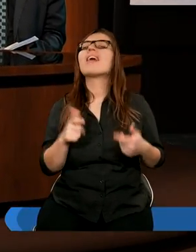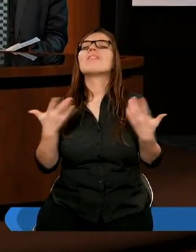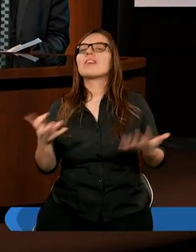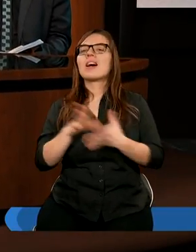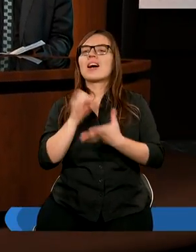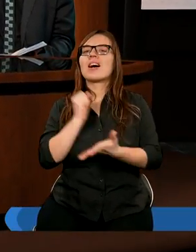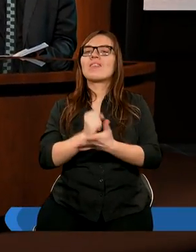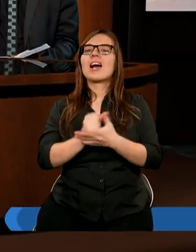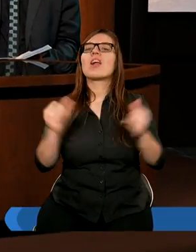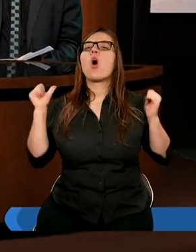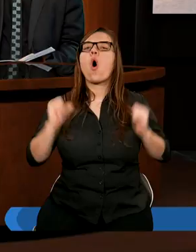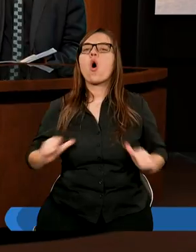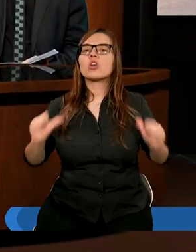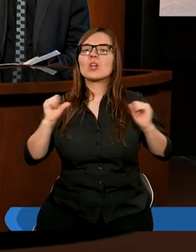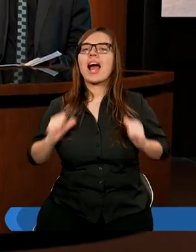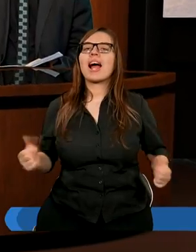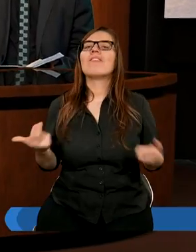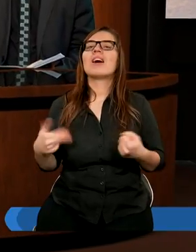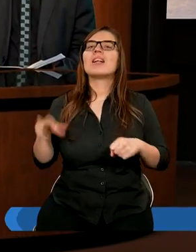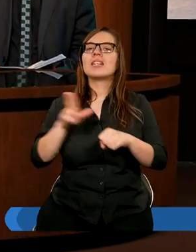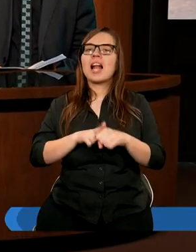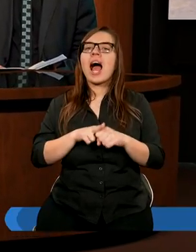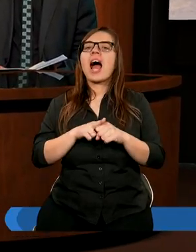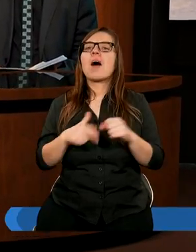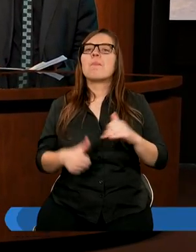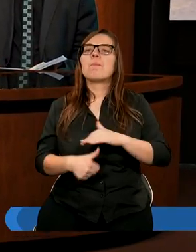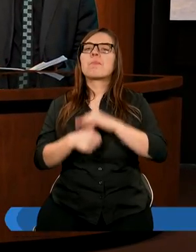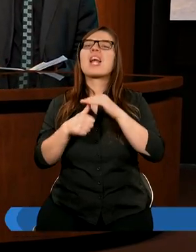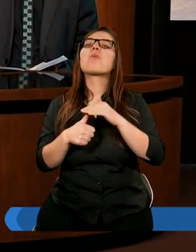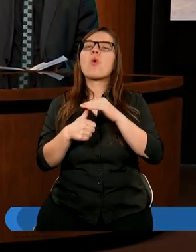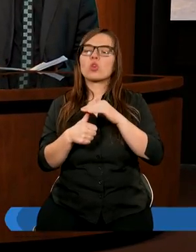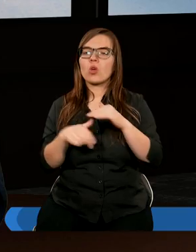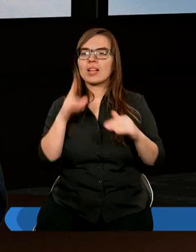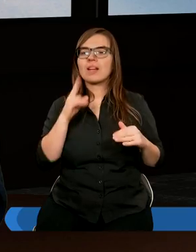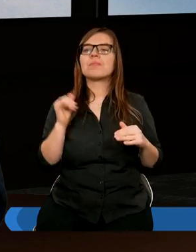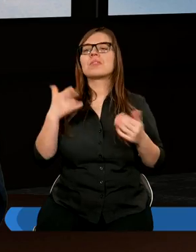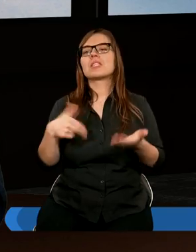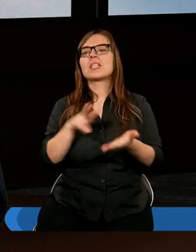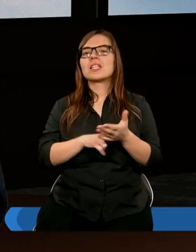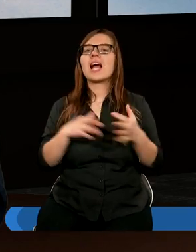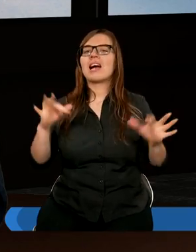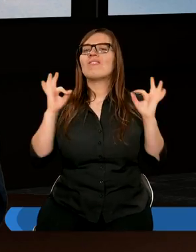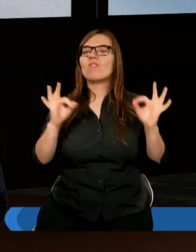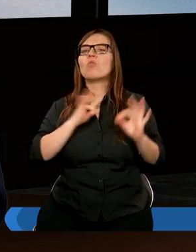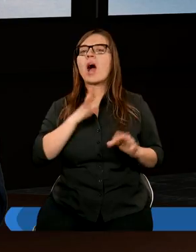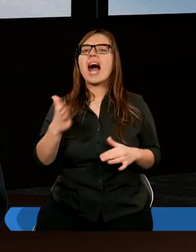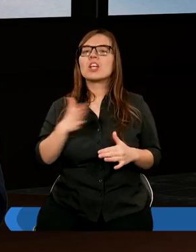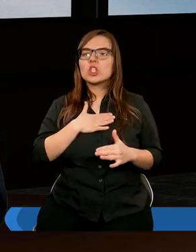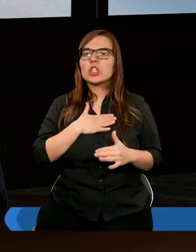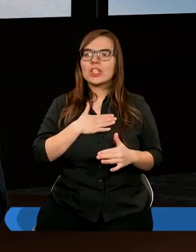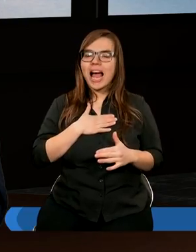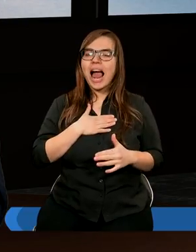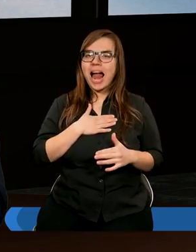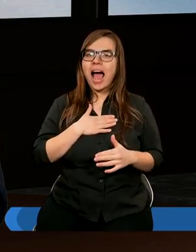kontekście oczekiwania na przełożonego, na właściciela,